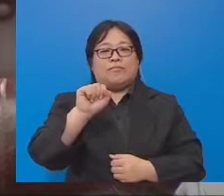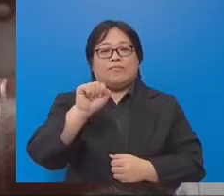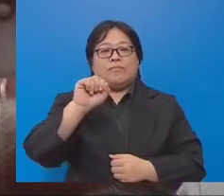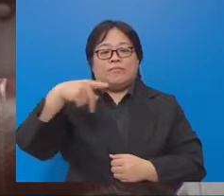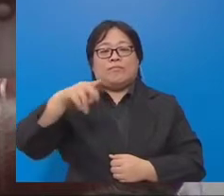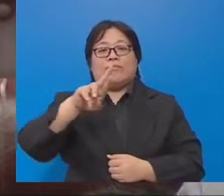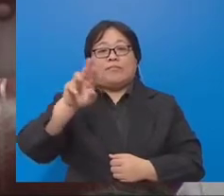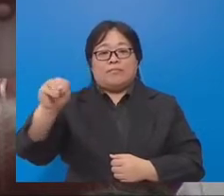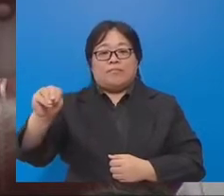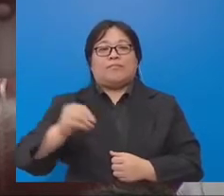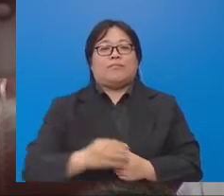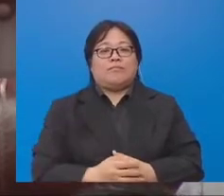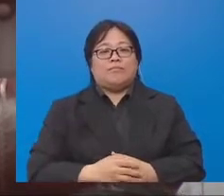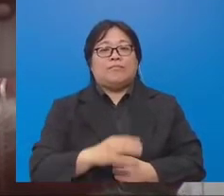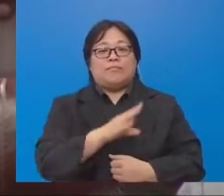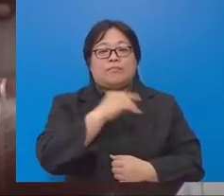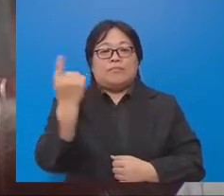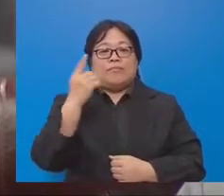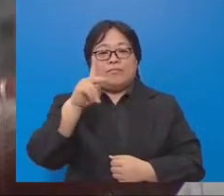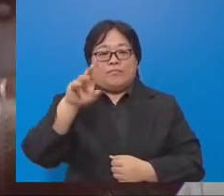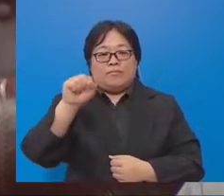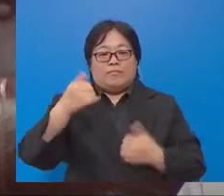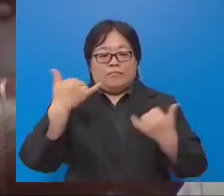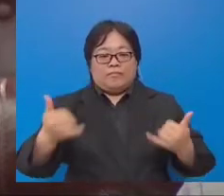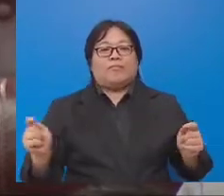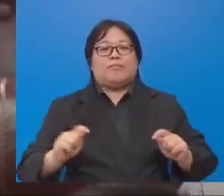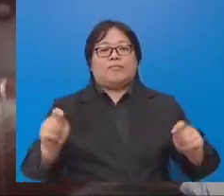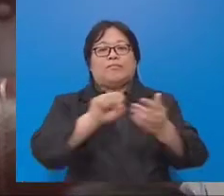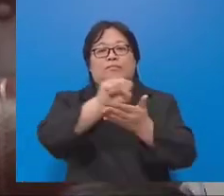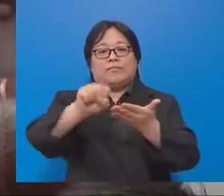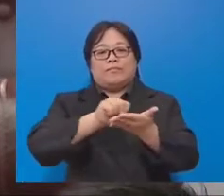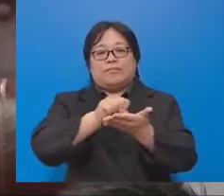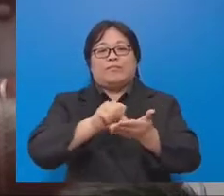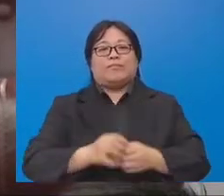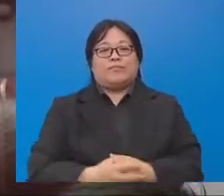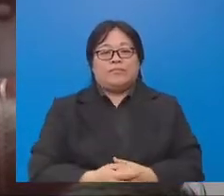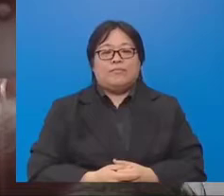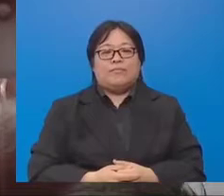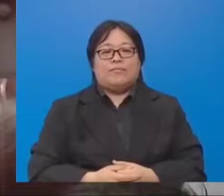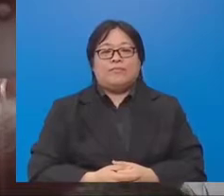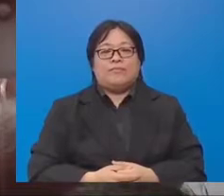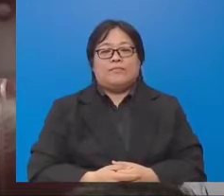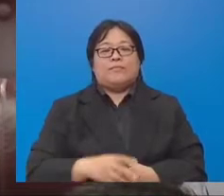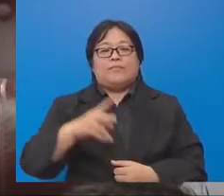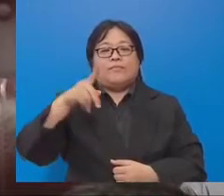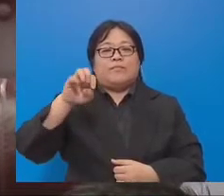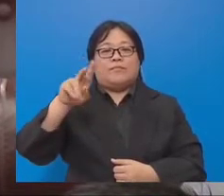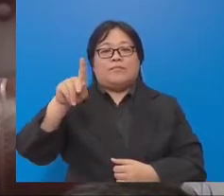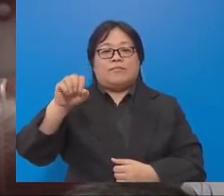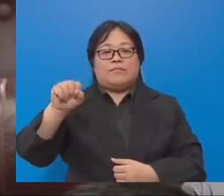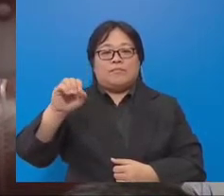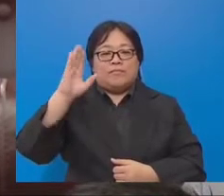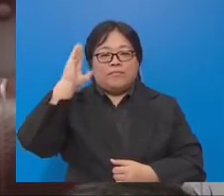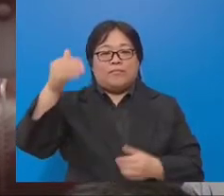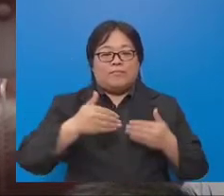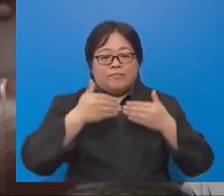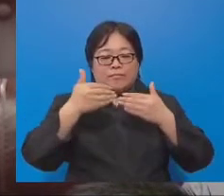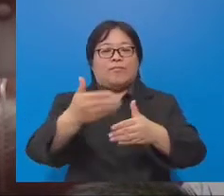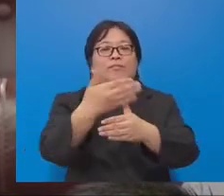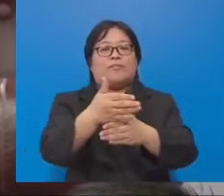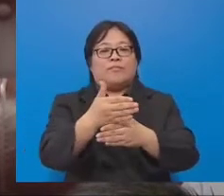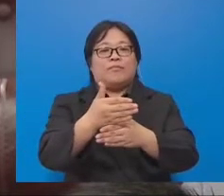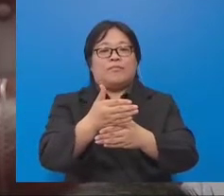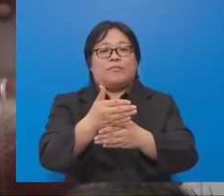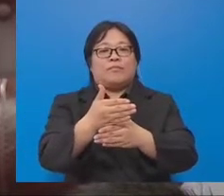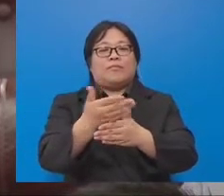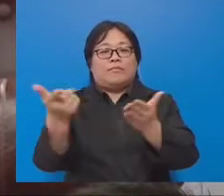dan SPRM dan satu kes dalam tindakan siasatan. Perkeso akan meneruskan lagi perkongsian